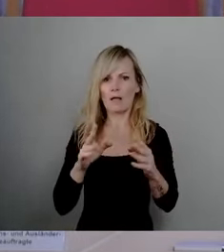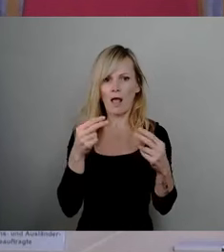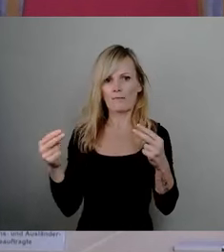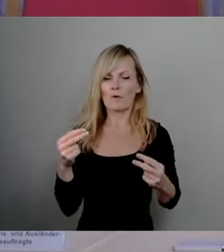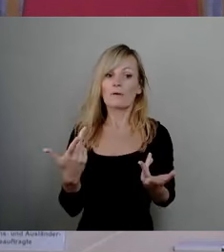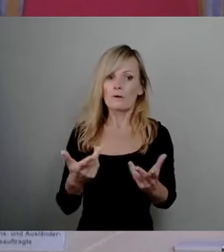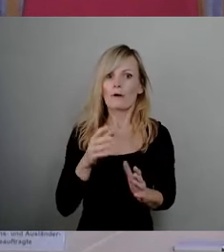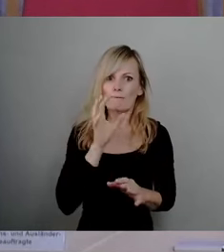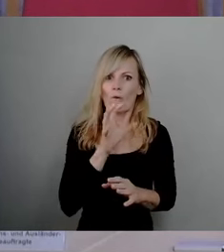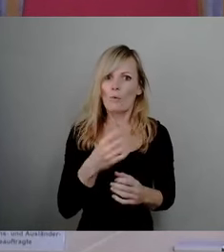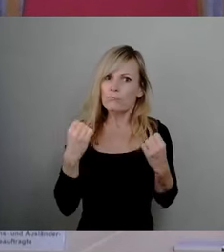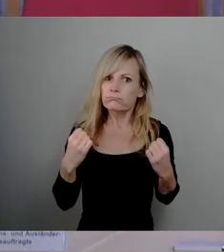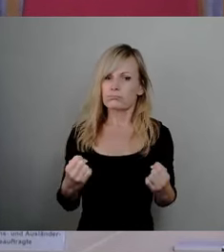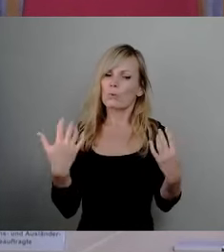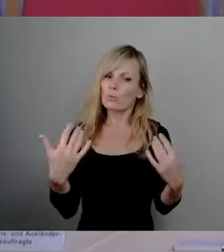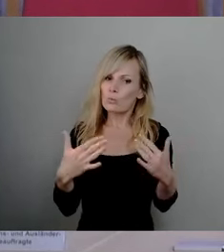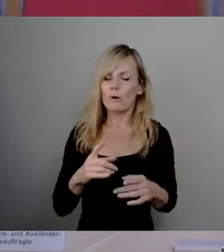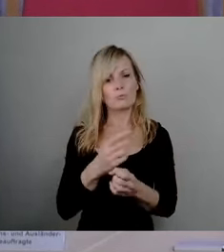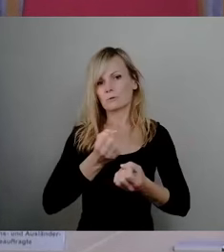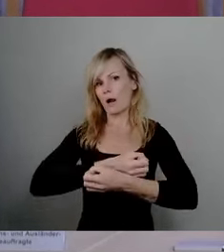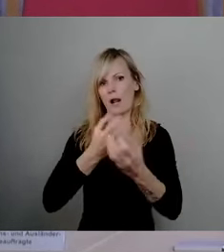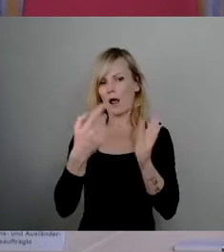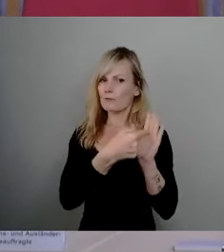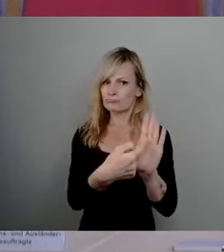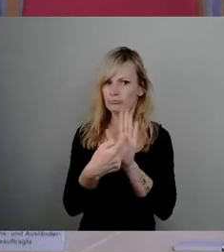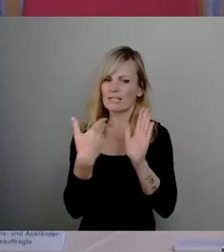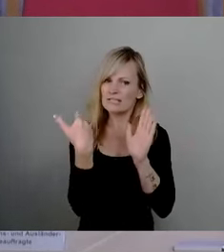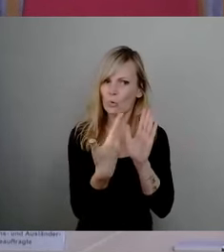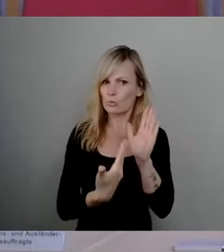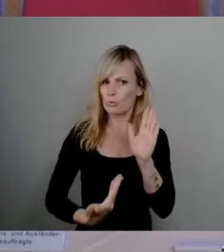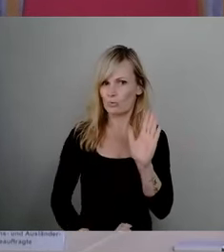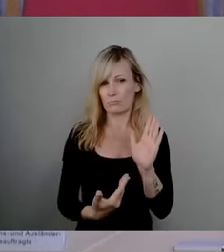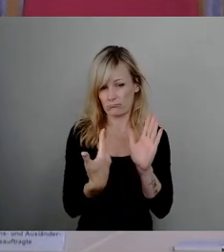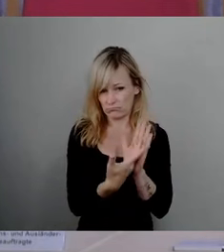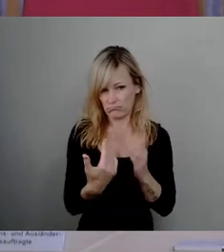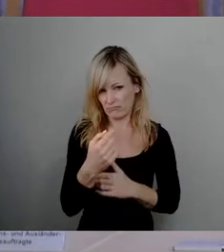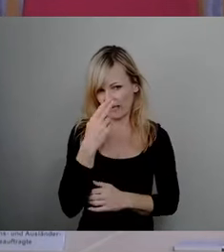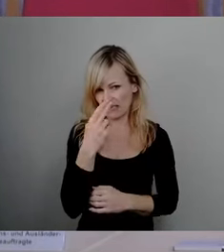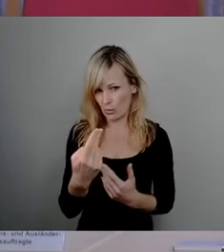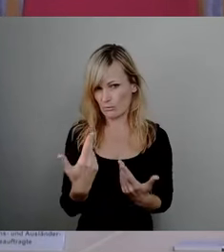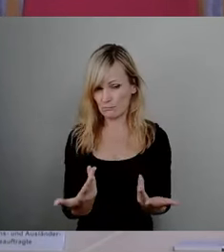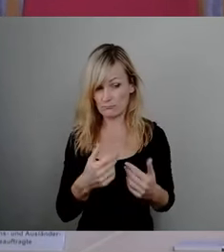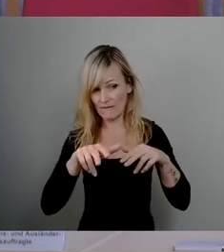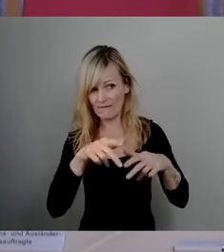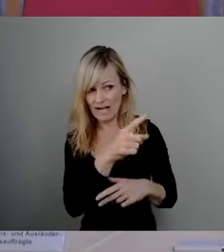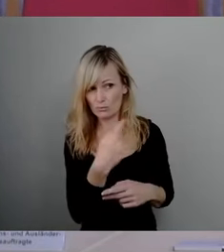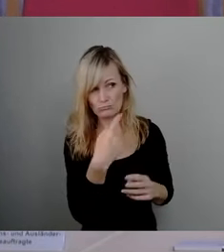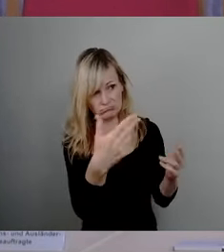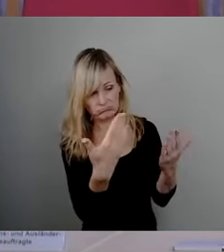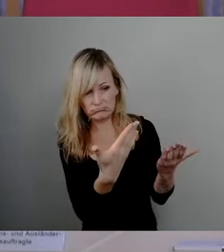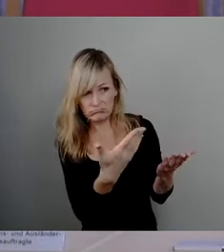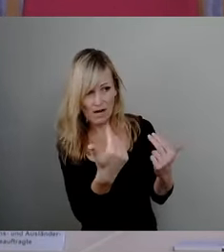bedarf es doch in der Klarstellung von Seiten der Verwaltung, insbesondere zu dieser schon, sage ich mal, bekannten